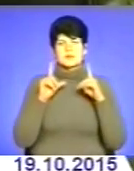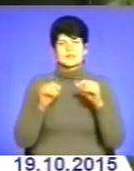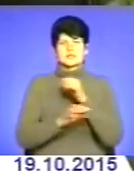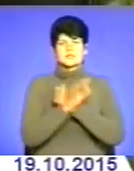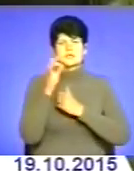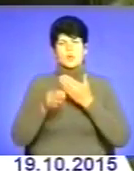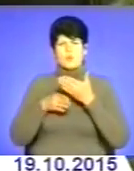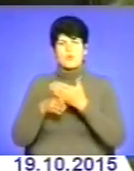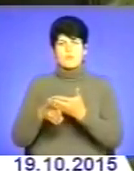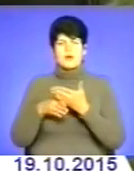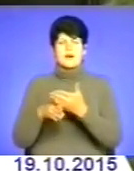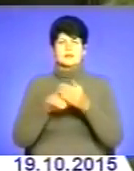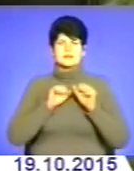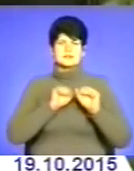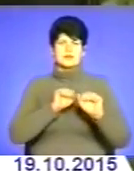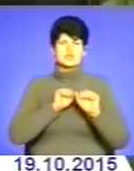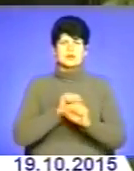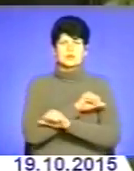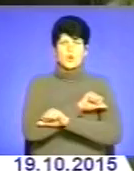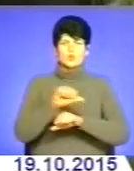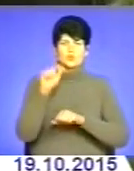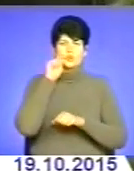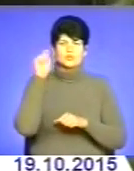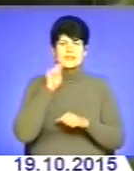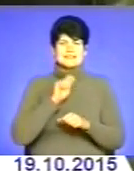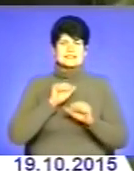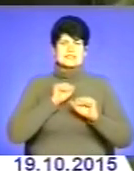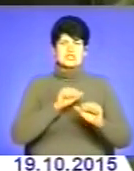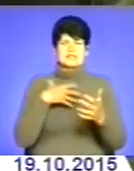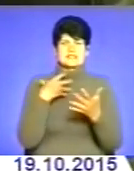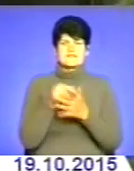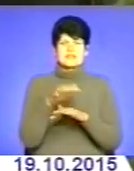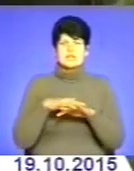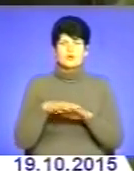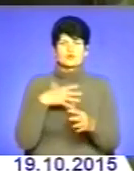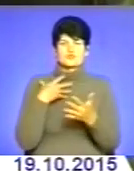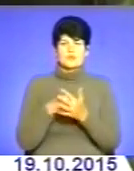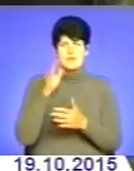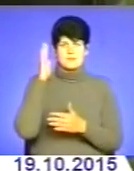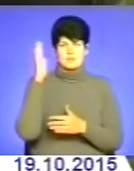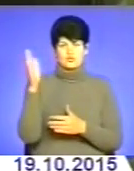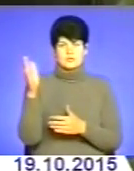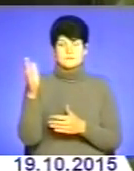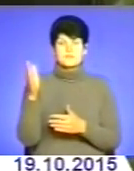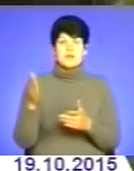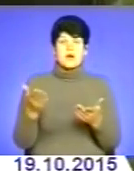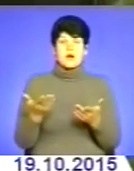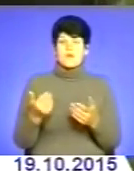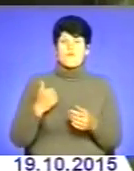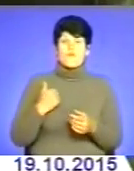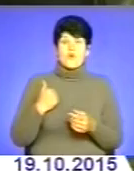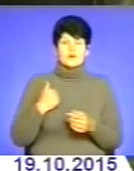допомагати, захищати свій кордон України Захищати свій народ, своє майбутнє Однак воїном стати